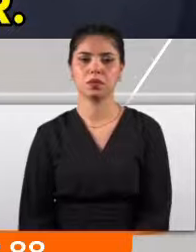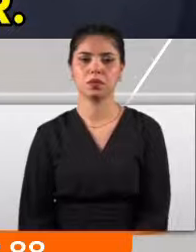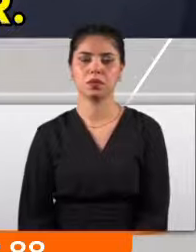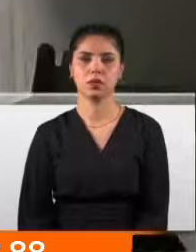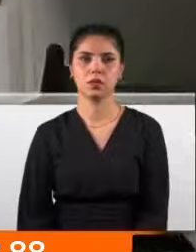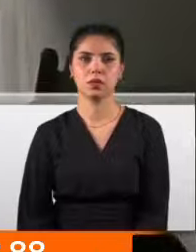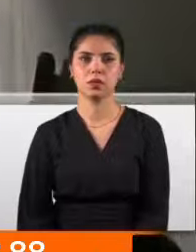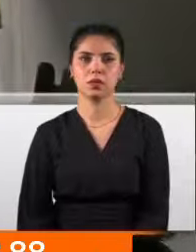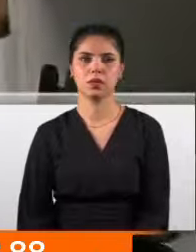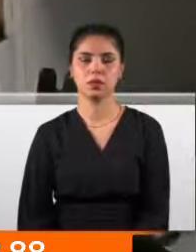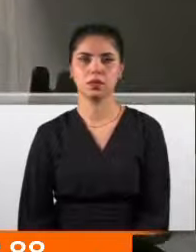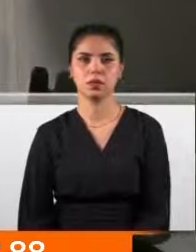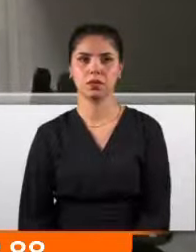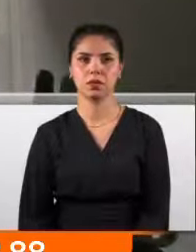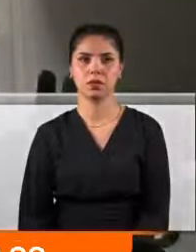görünüyor.